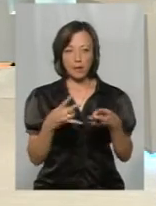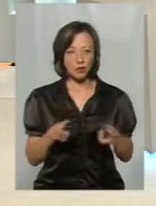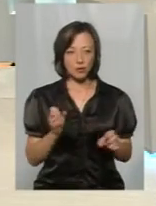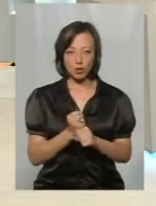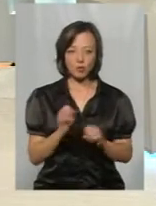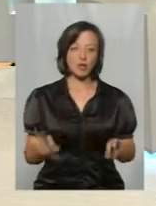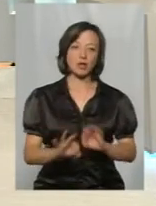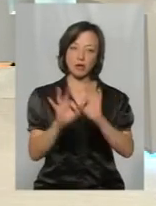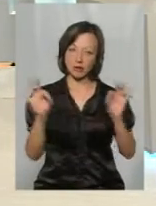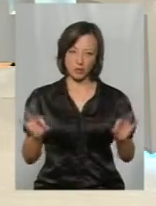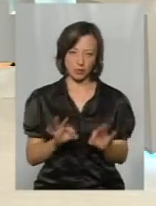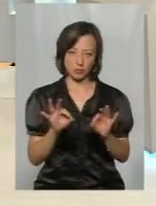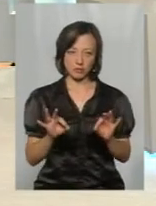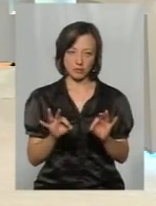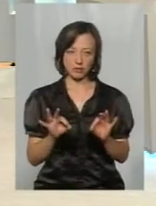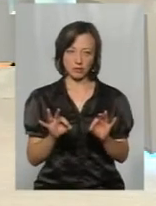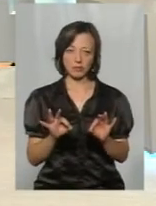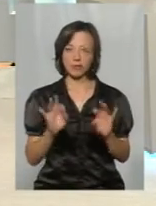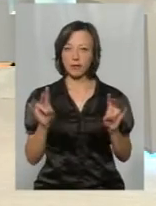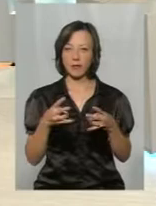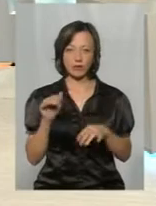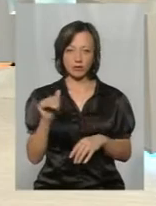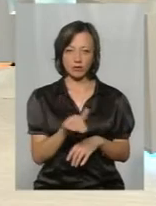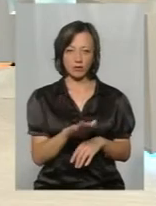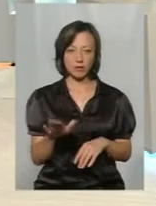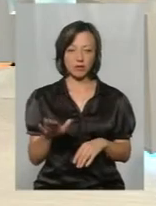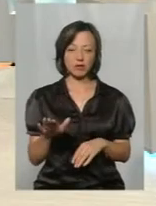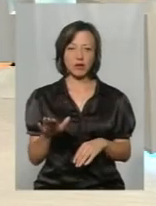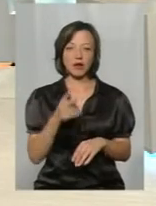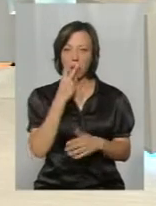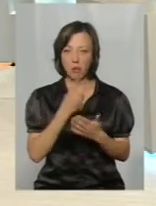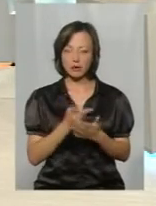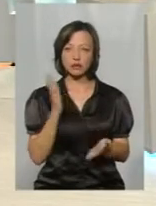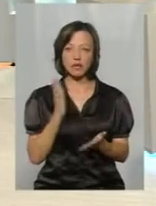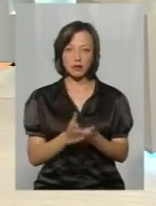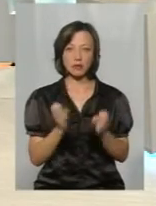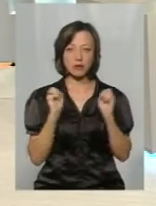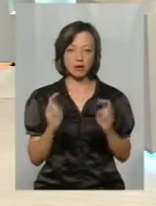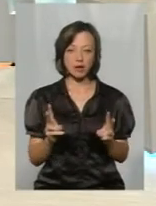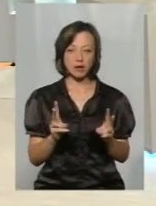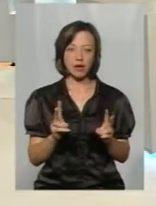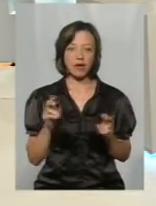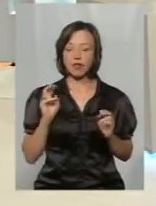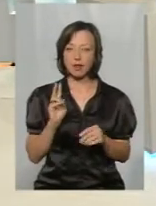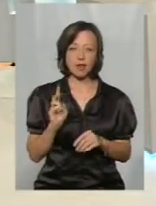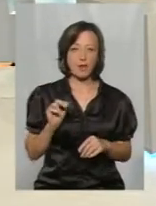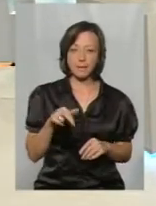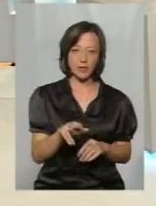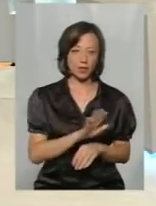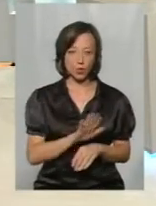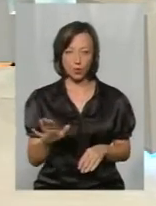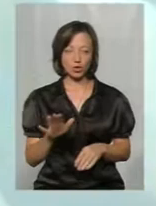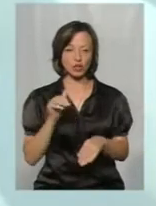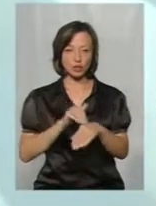робити ні в якому разі? Ні в якому разі не потрібно чіпати. Ви побачили, що є небезпека не підходити, не чіпати.